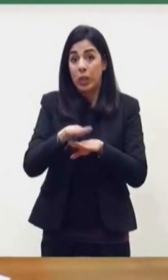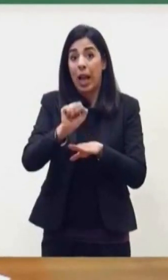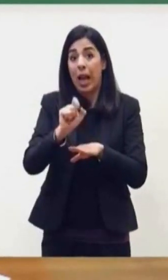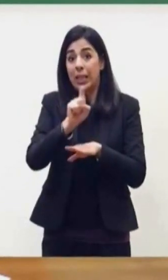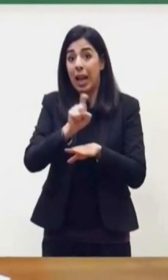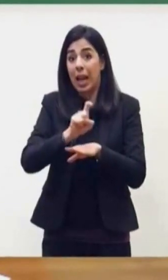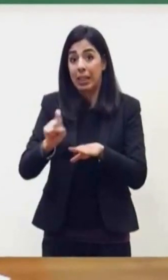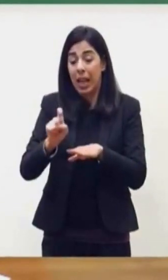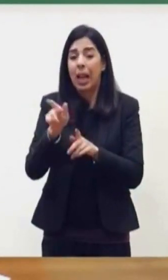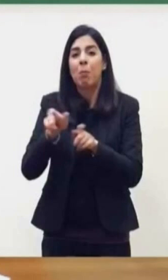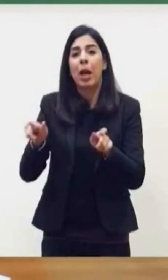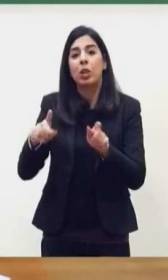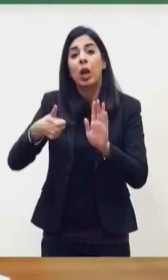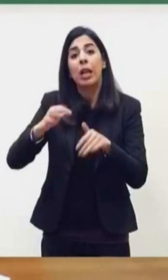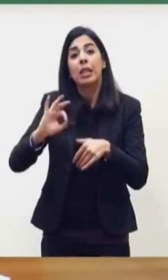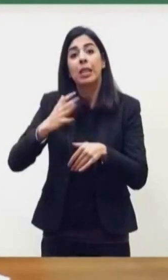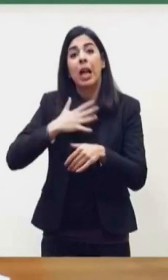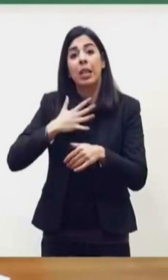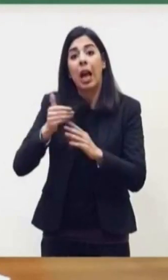di oltre i 60 anni di età.